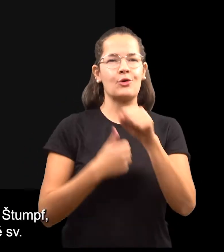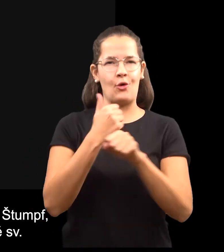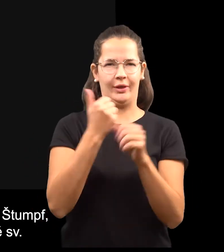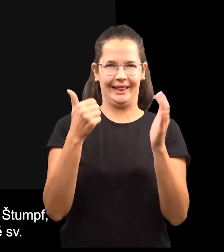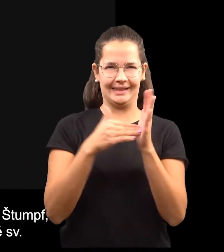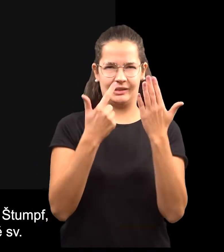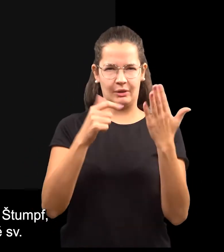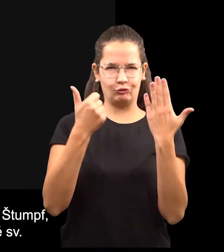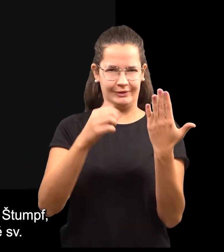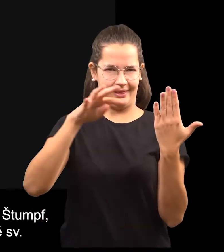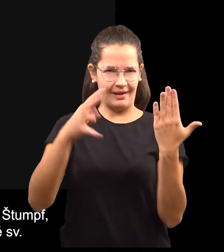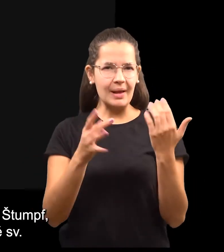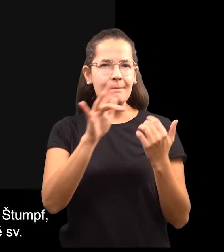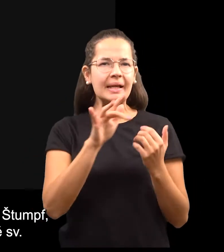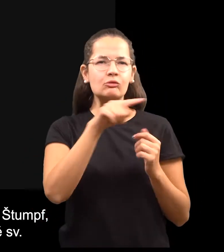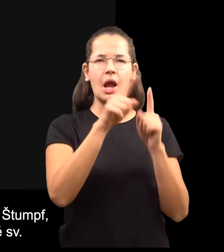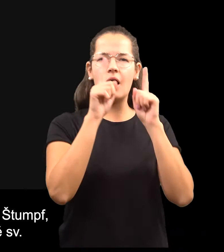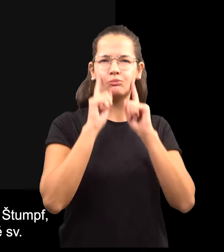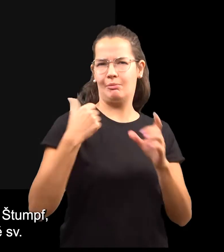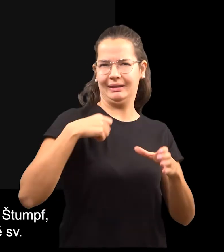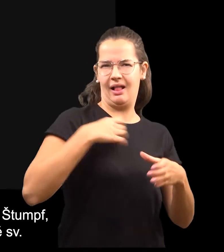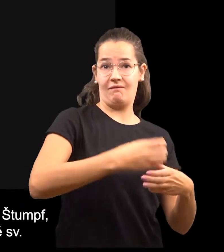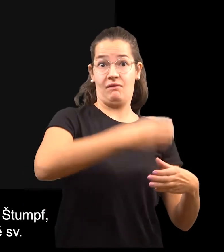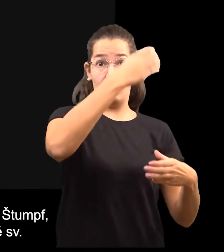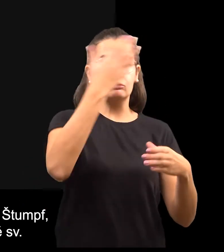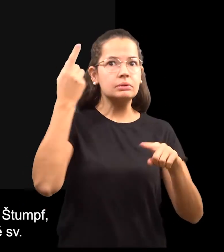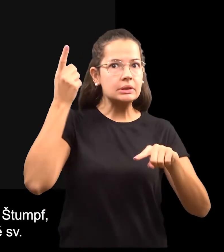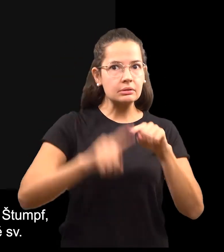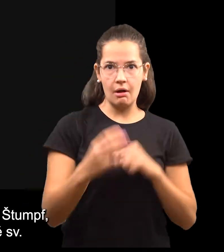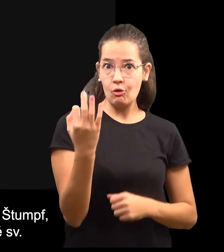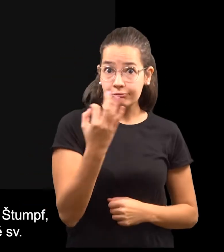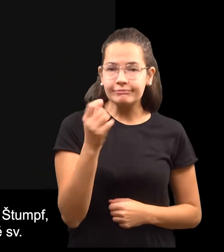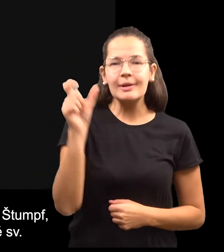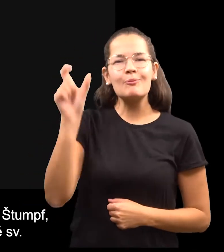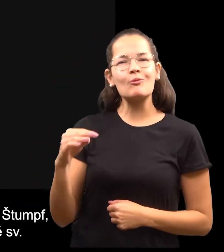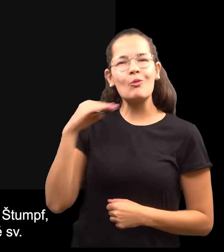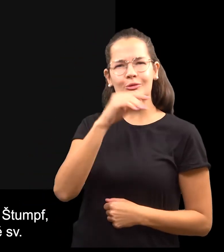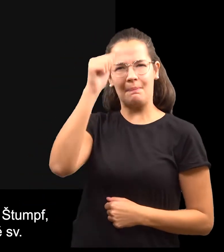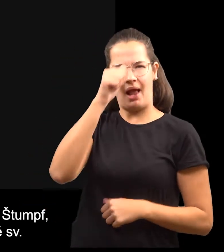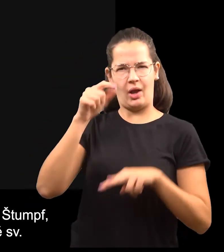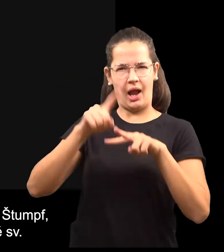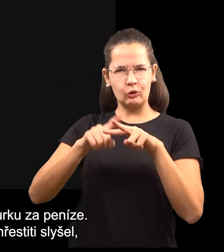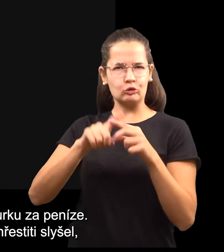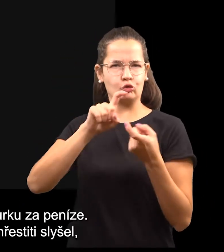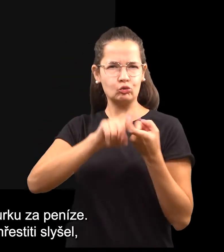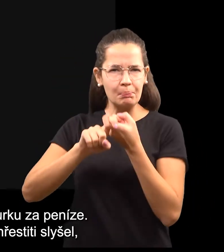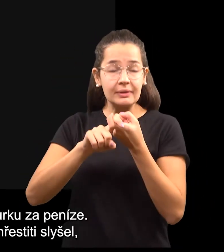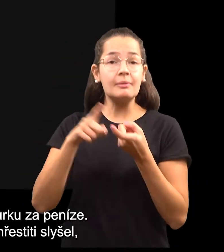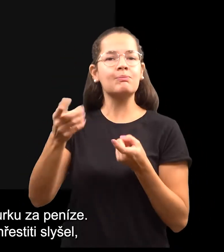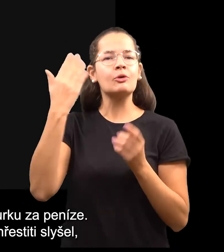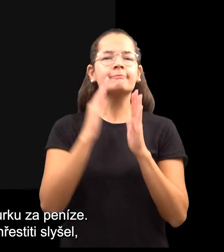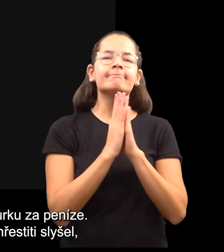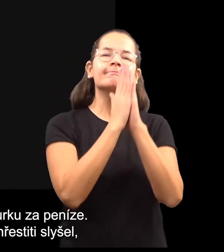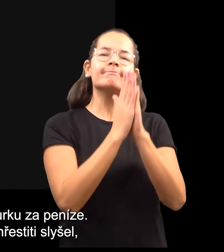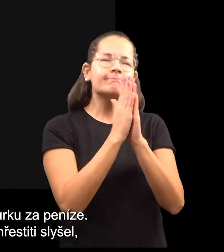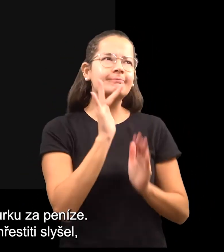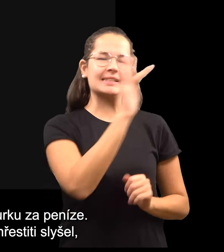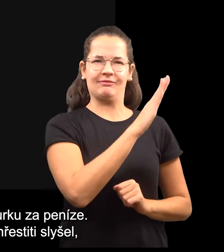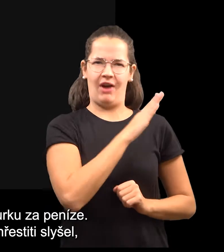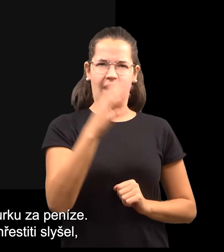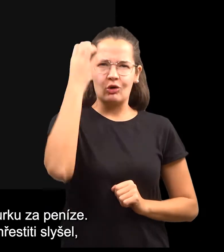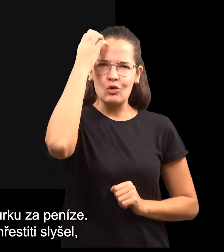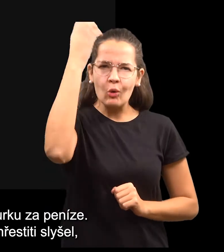Roku 1769 jistý Antonín Štump prosil prý v modlitbě svatou korunu v Bílé věži na